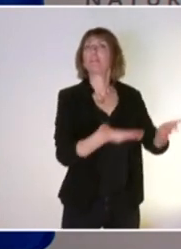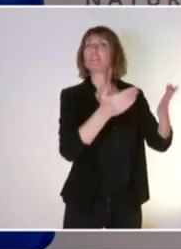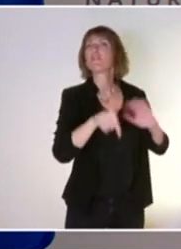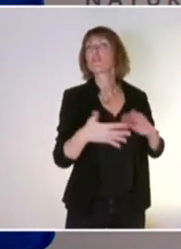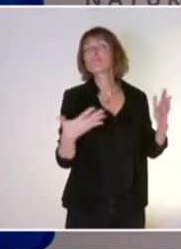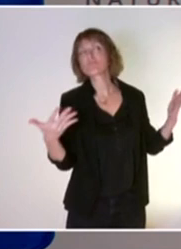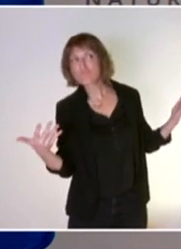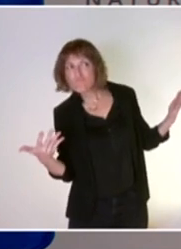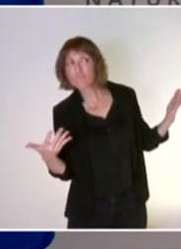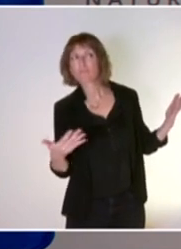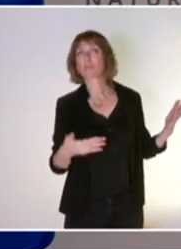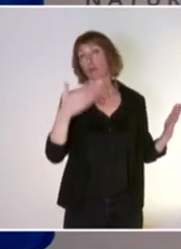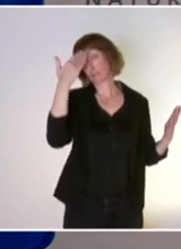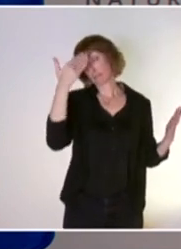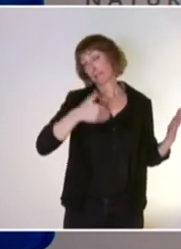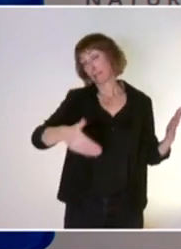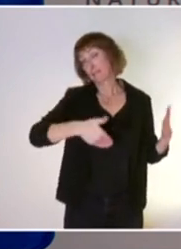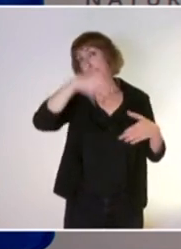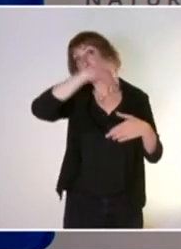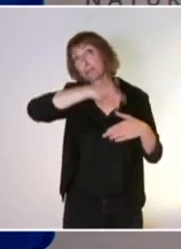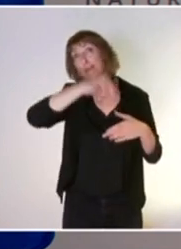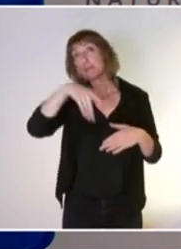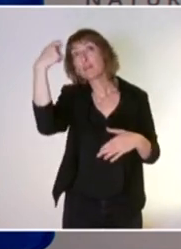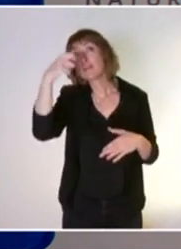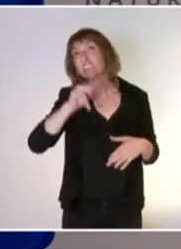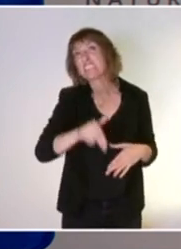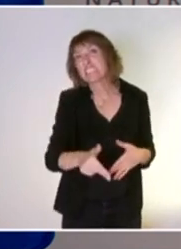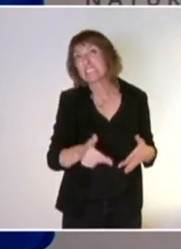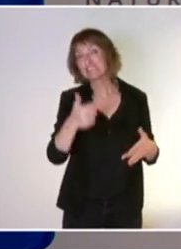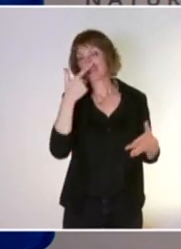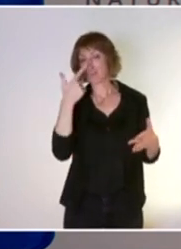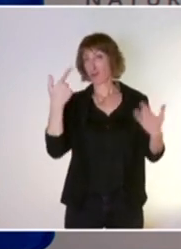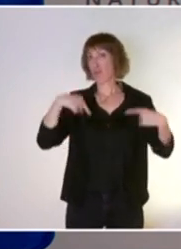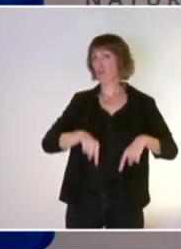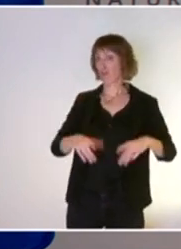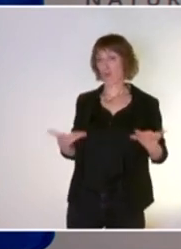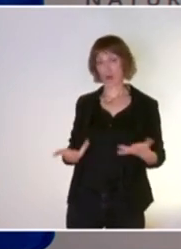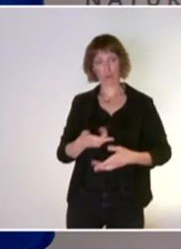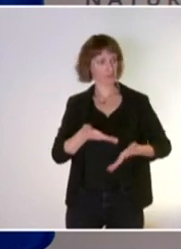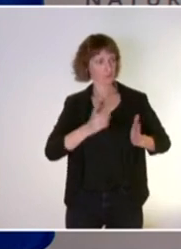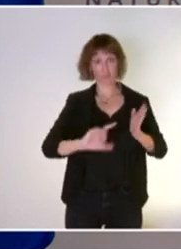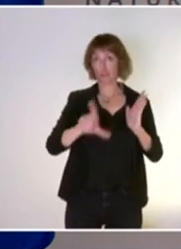Bon, on connaît le calendrier électoral qui fait que ça ne va pas forcément être évident pour le gouvernement de prendre des mesures